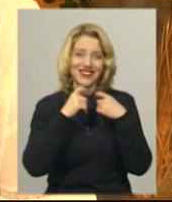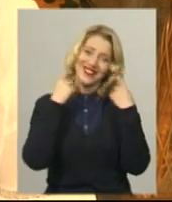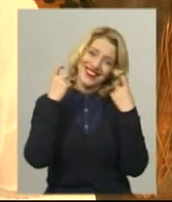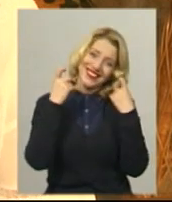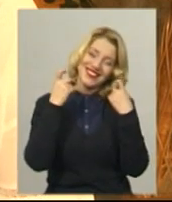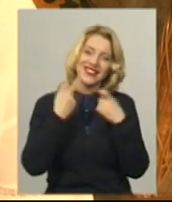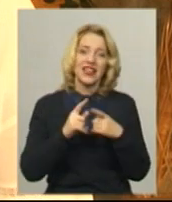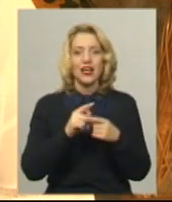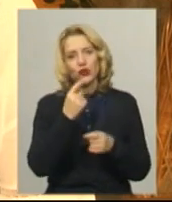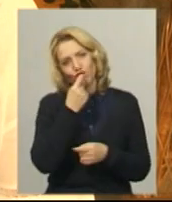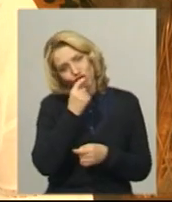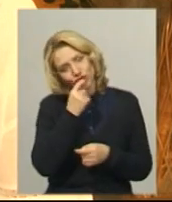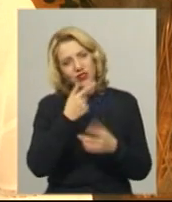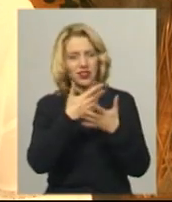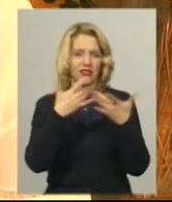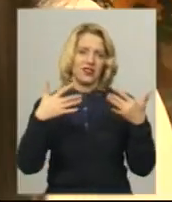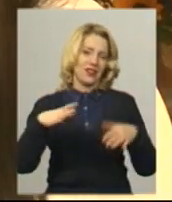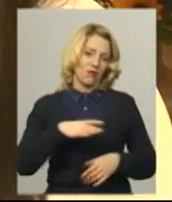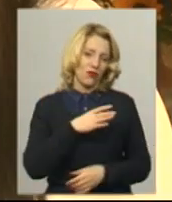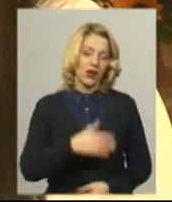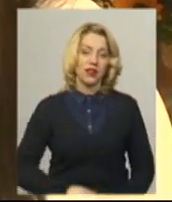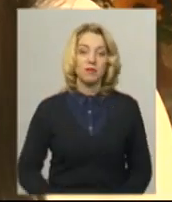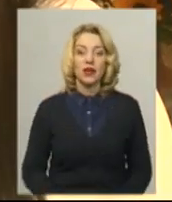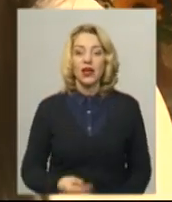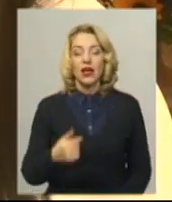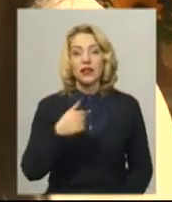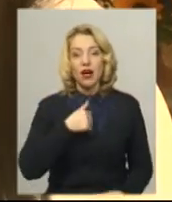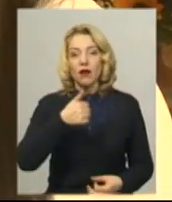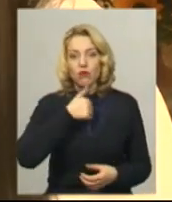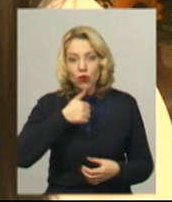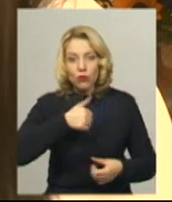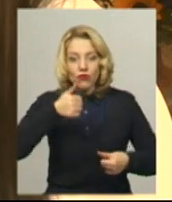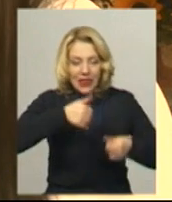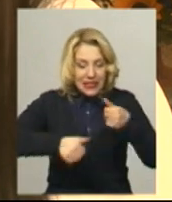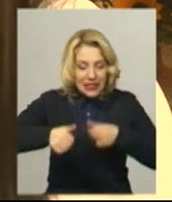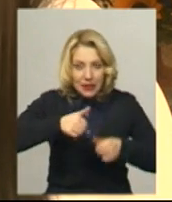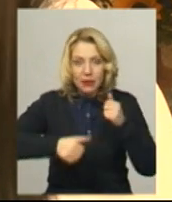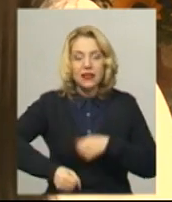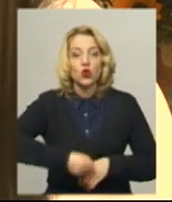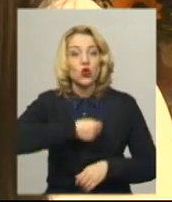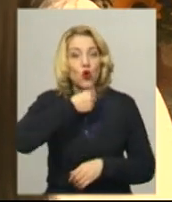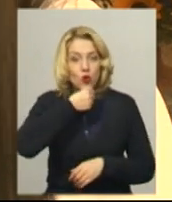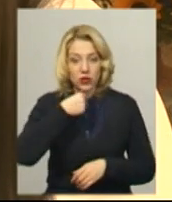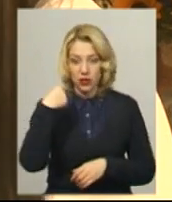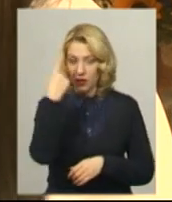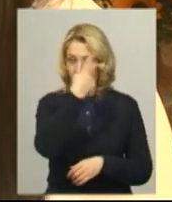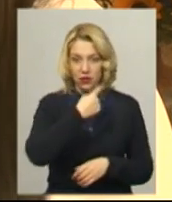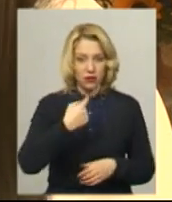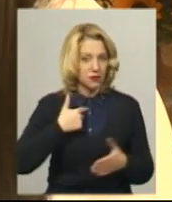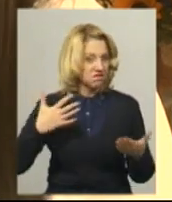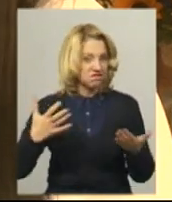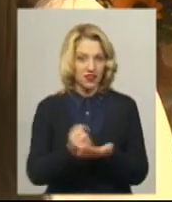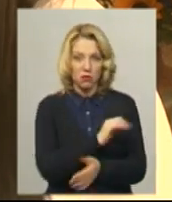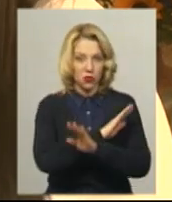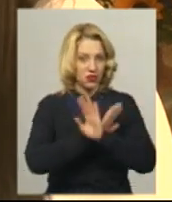палець смокче, ну, буває по-разному Я пробувала зліпити дорослі лиця, вони в мене не